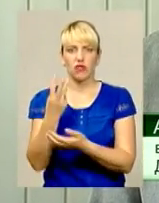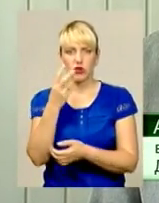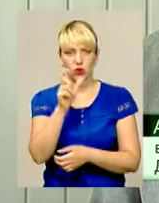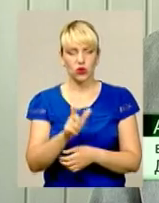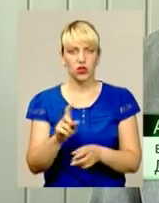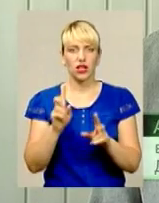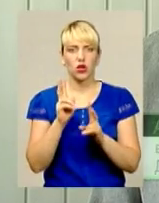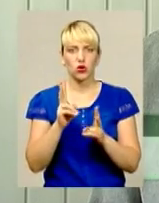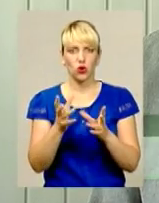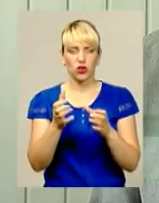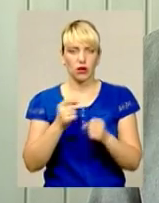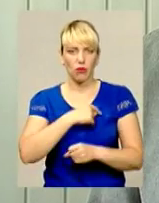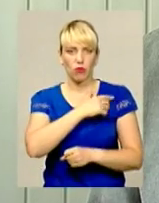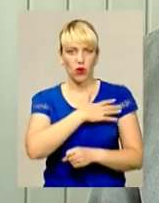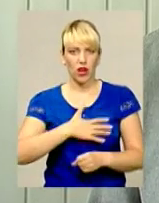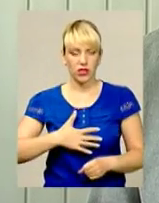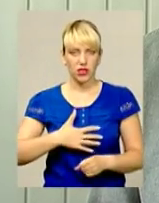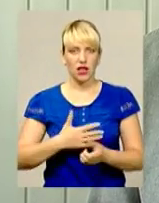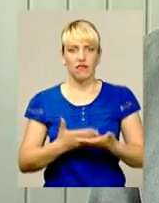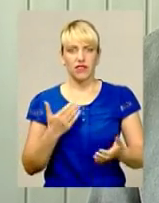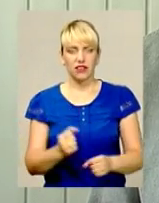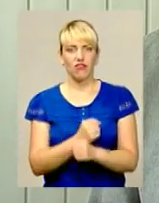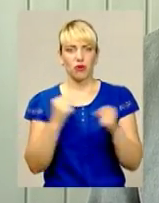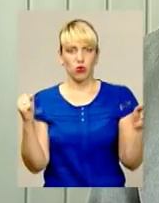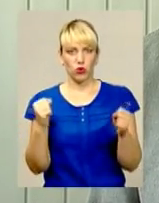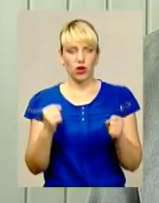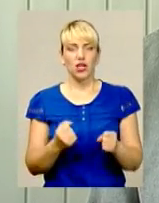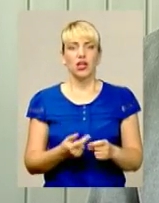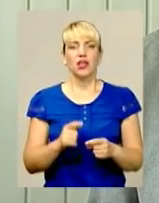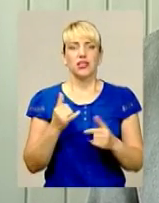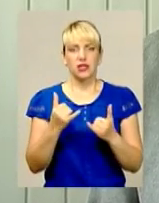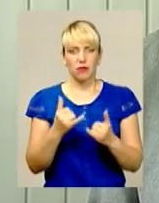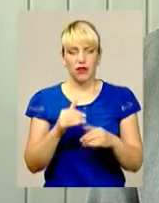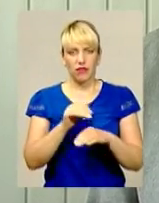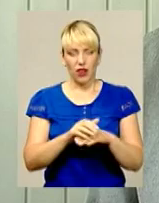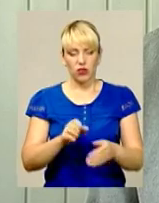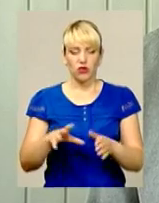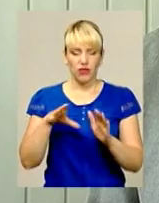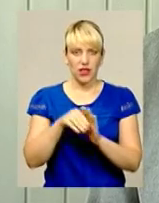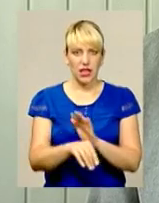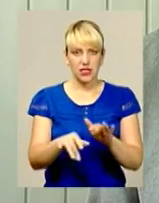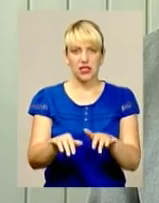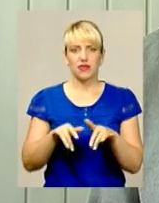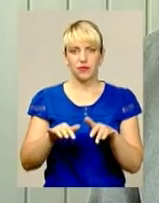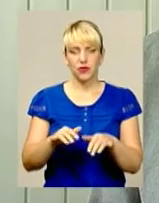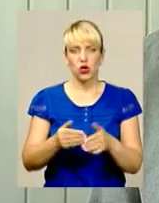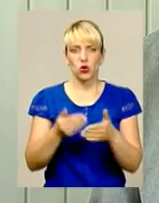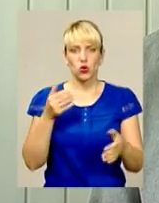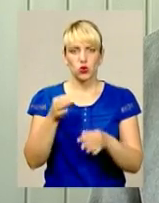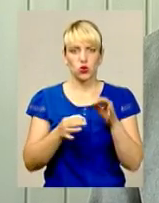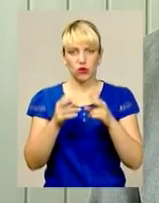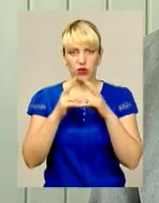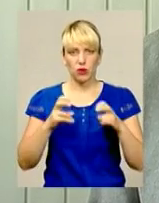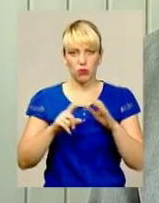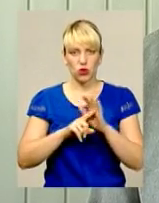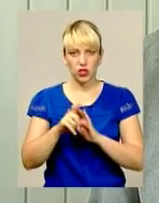поранення від вибухового пристрою. За даним фактом, відомості внесено до Єдиного реєстру досудового розслідовання, розпочаток досудового